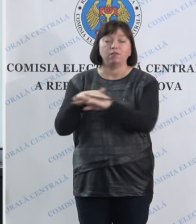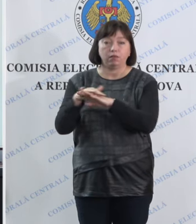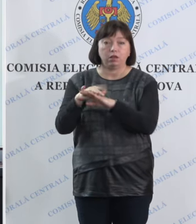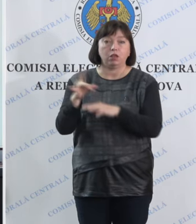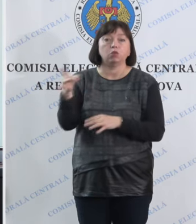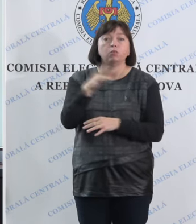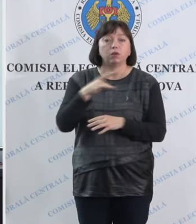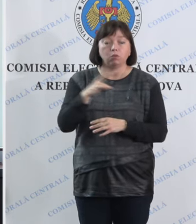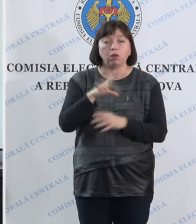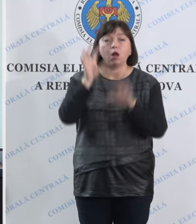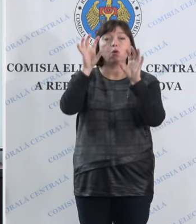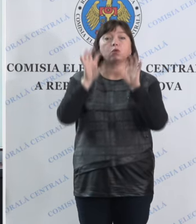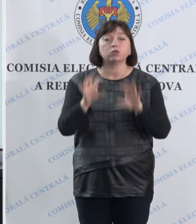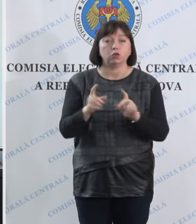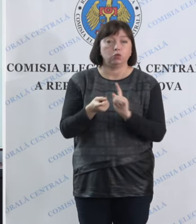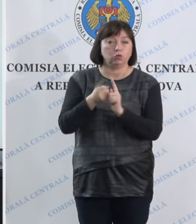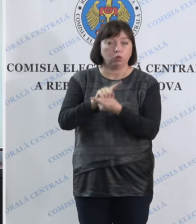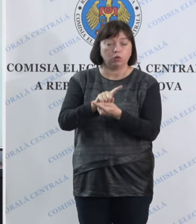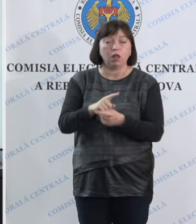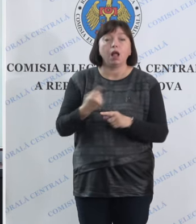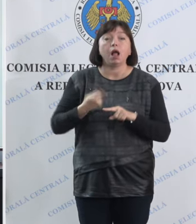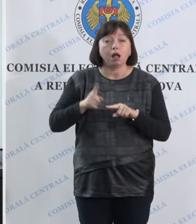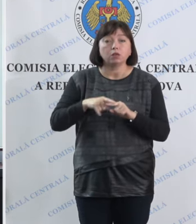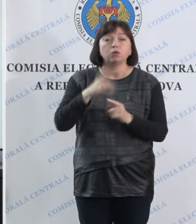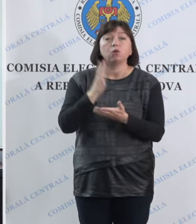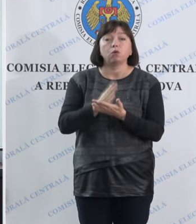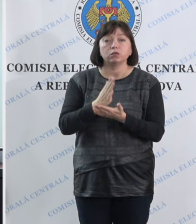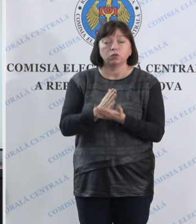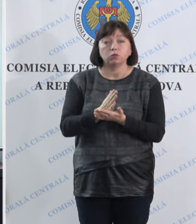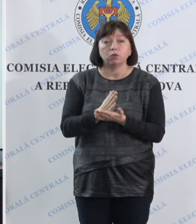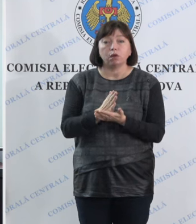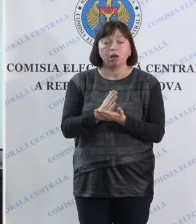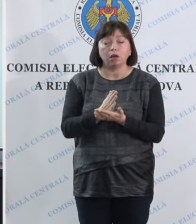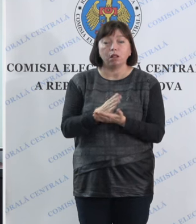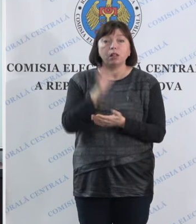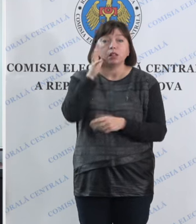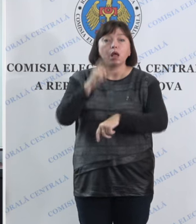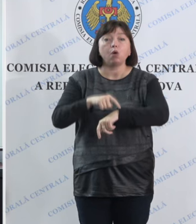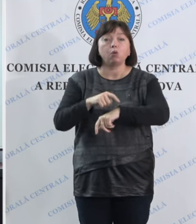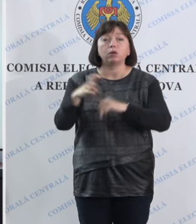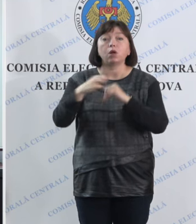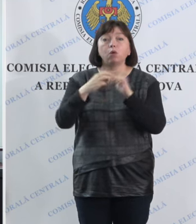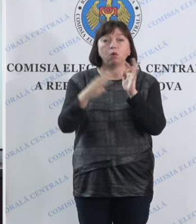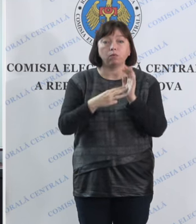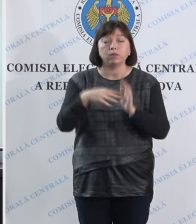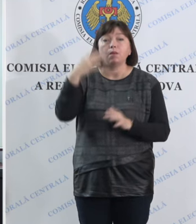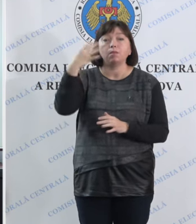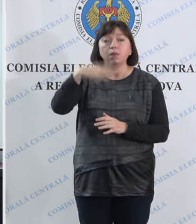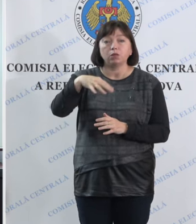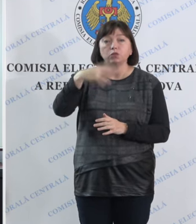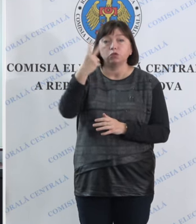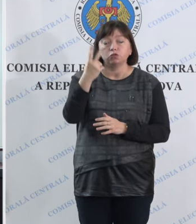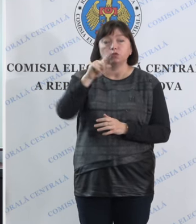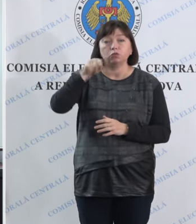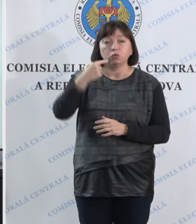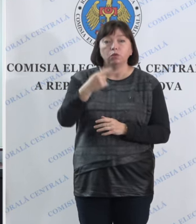Republican Constituțional, ceea ce constituia, la ora 18, 42